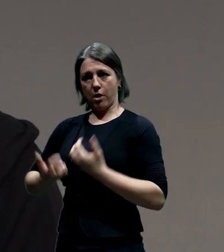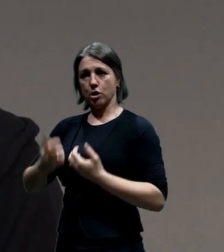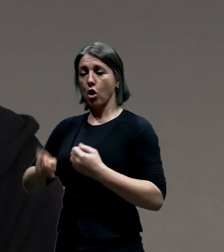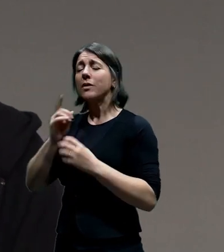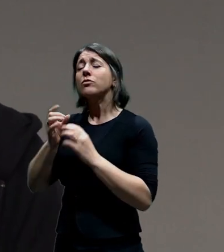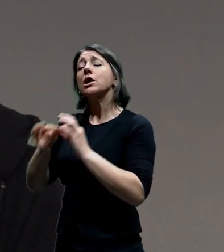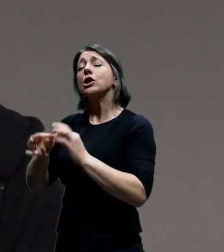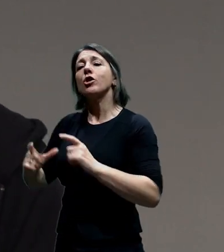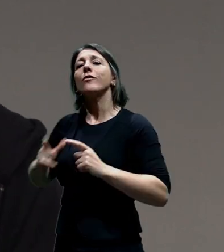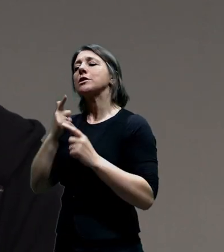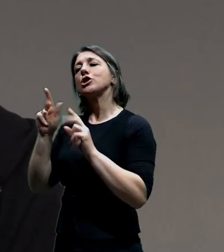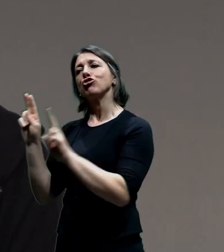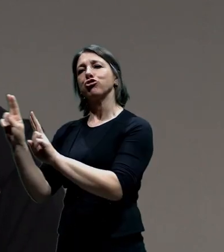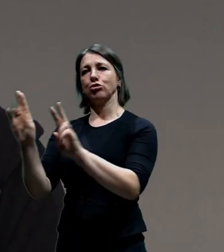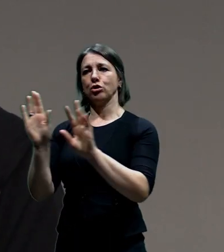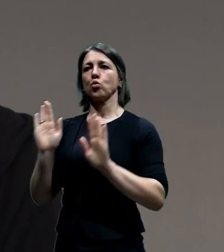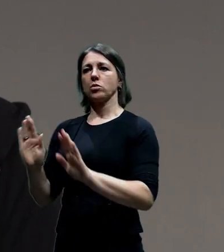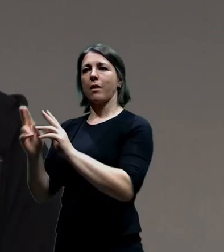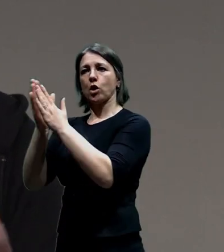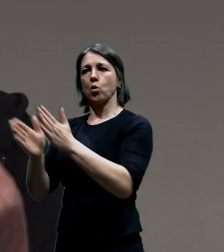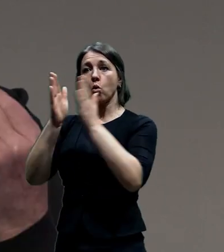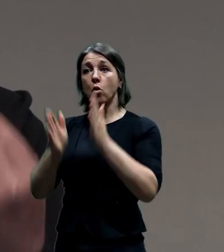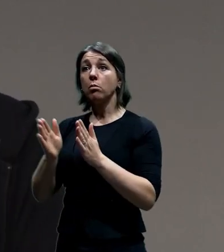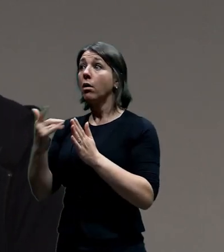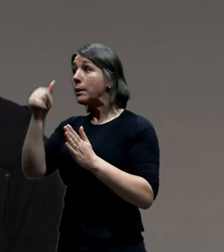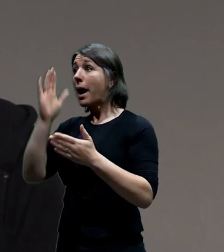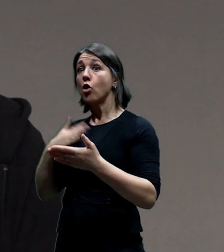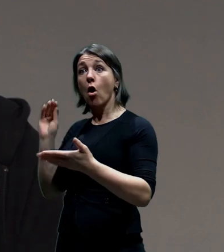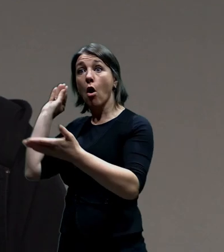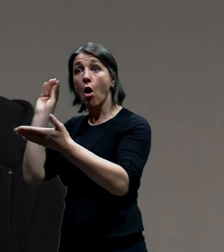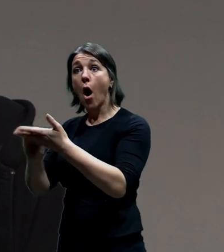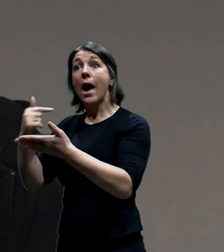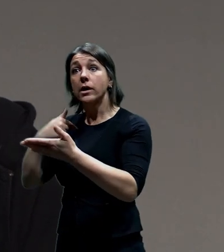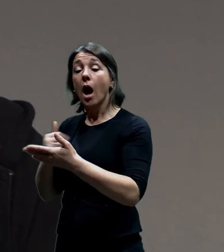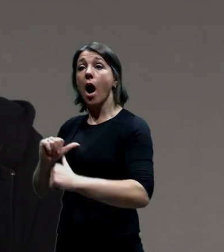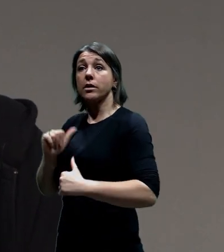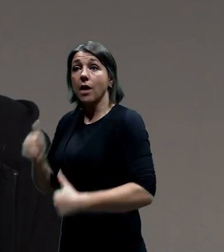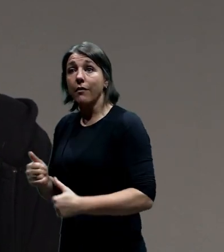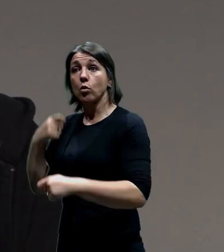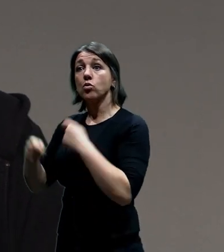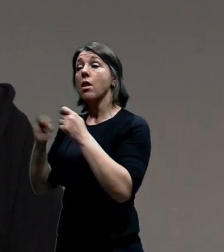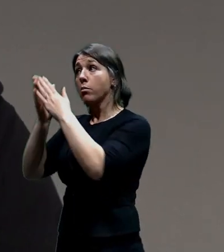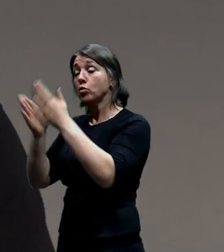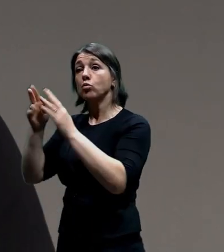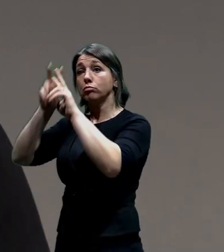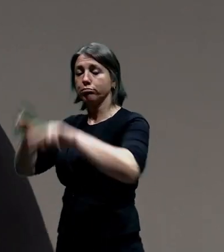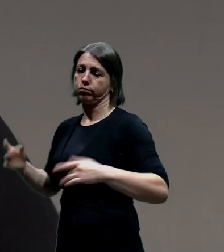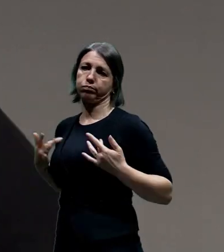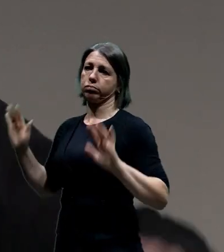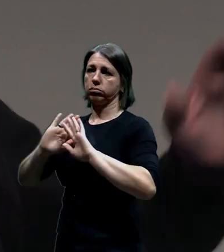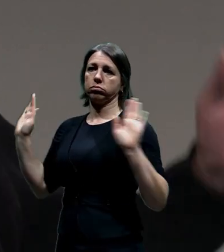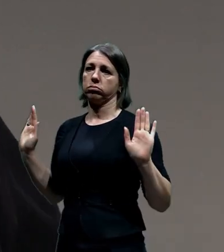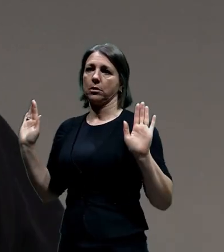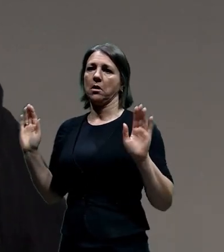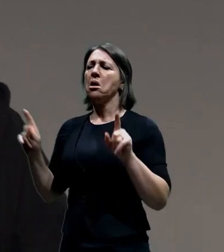život bojuju za to, aby se ty baráky nebouraly, abyste mě tady spojil vlastně s bouráním těch domů kvůli nějaký dopravní stavbě a potom tady